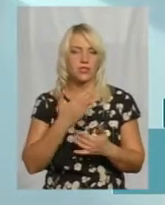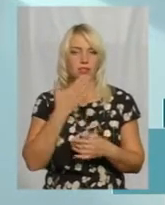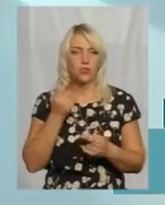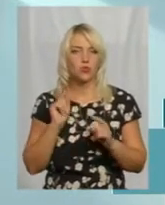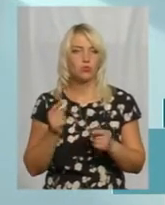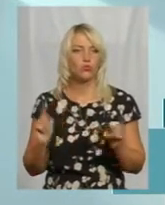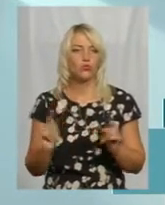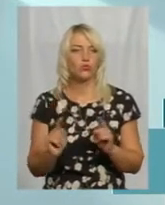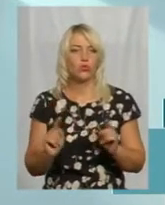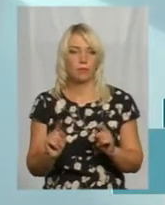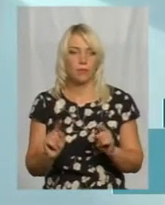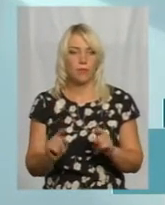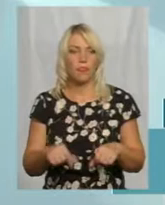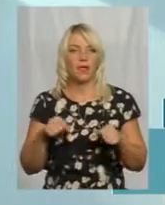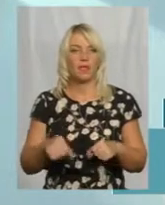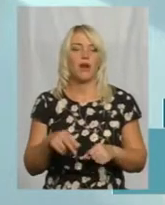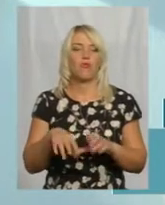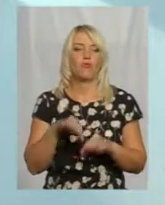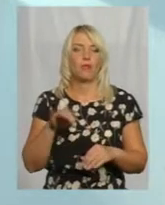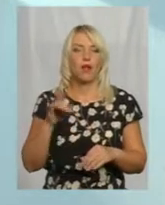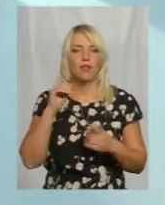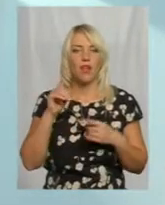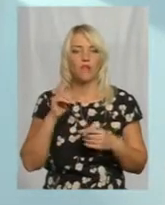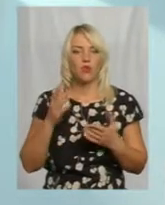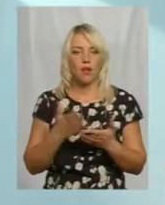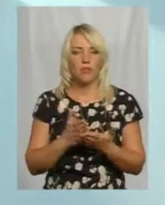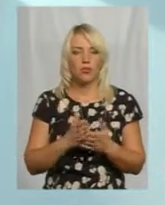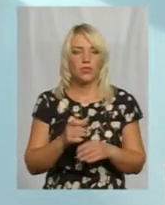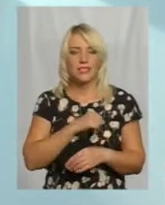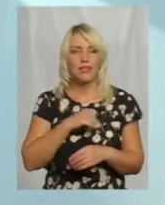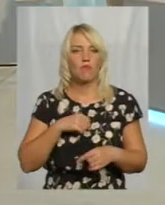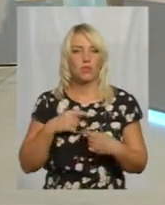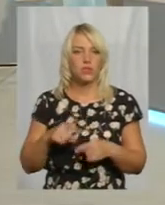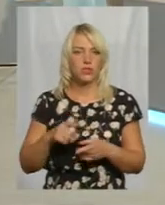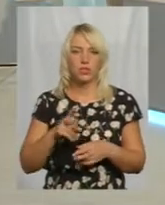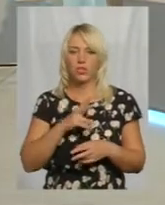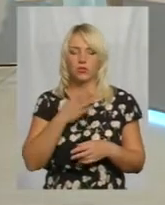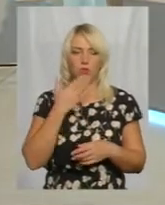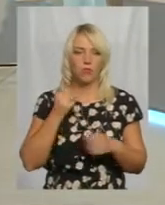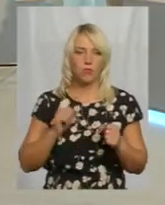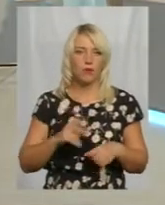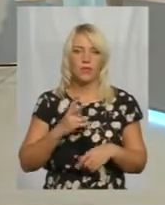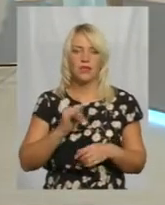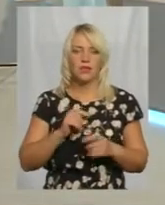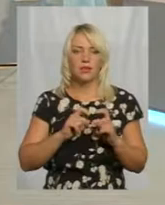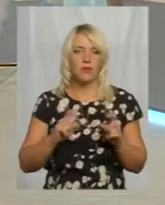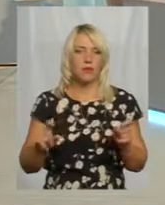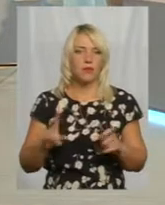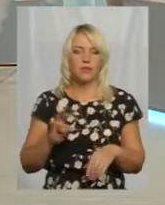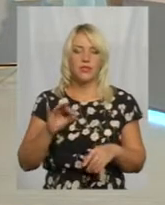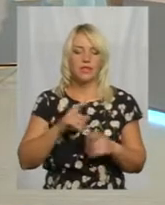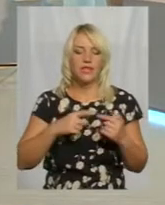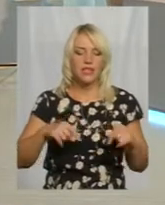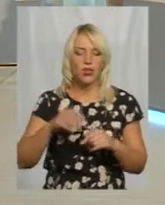тому що право вибирати автора і підручника самостійно. І ніхто не мав права, ні департамент, ні відділу сіти,